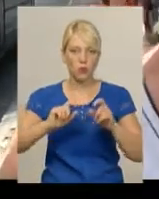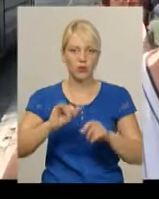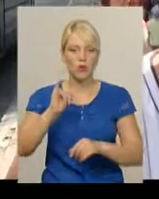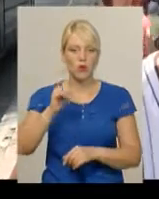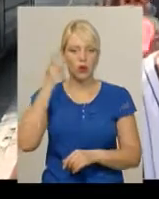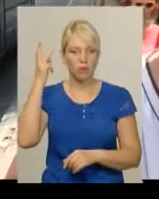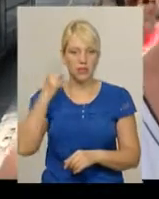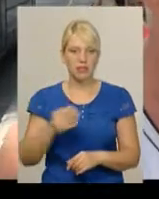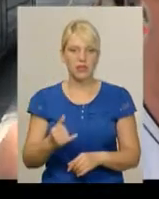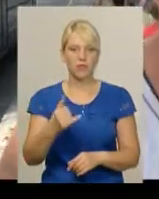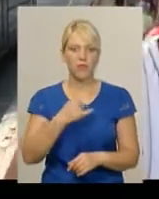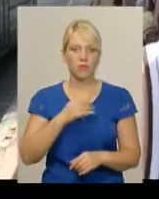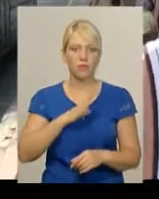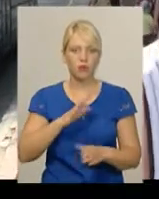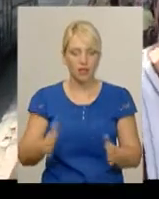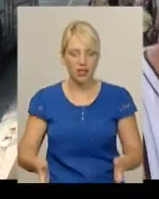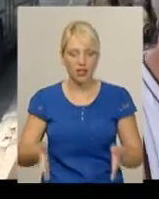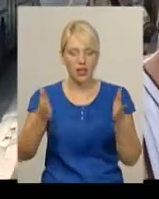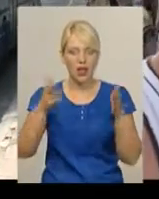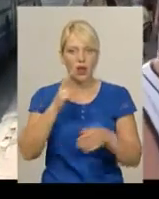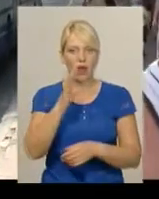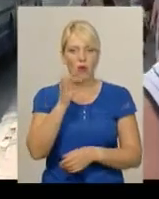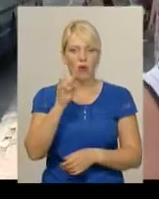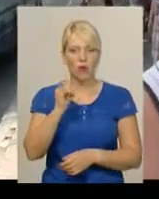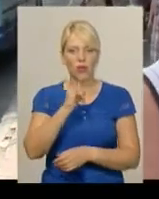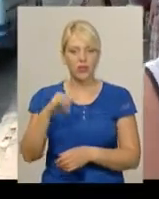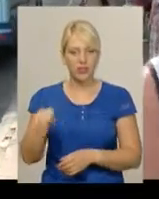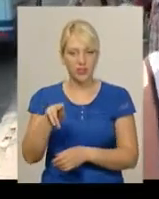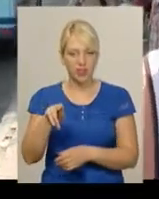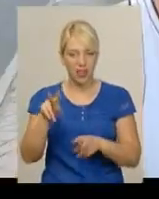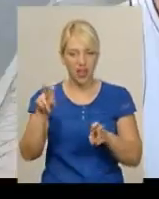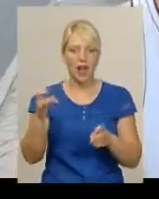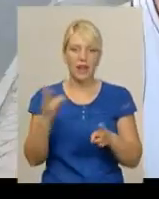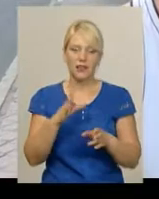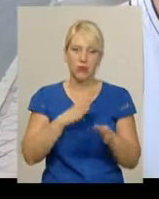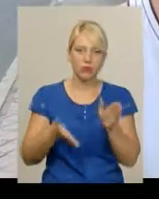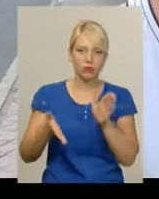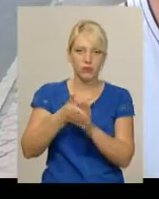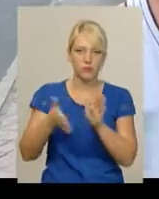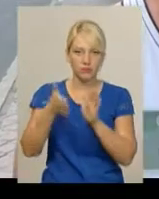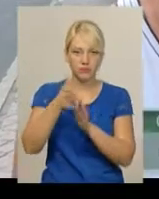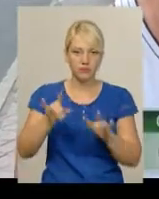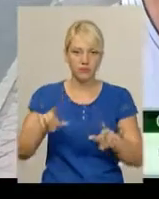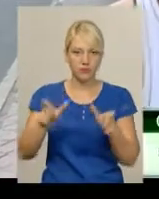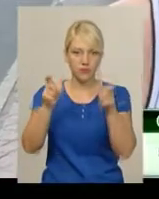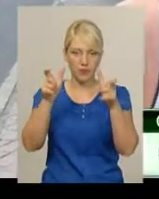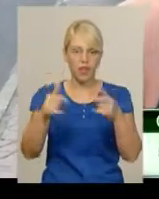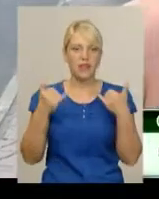караєдом, а треба було робити от іменно в металі. У нас на сьогоднішній